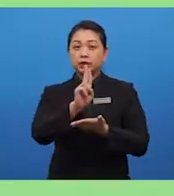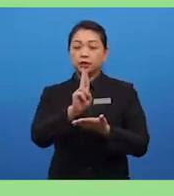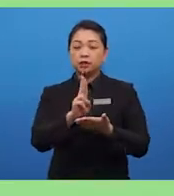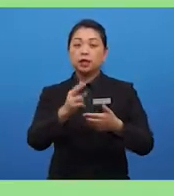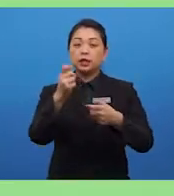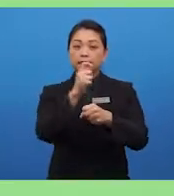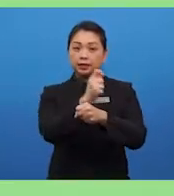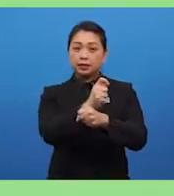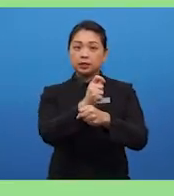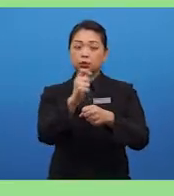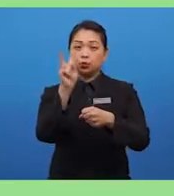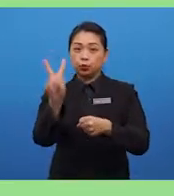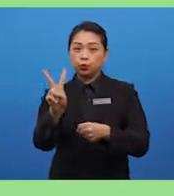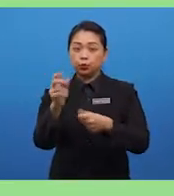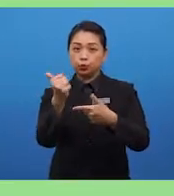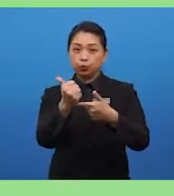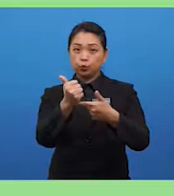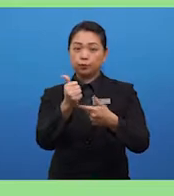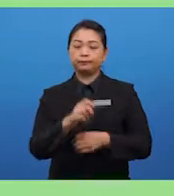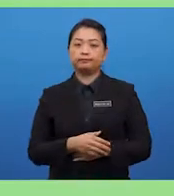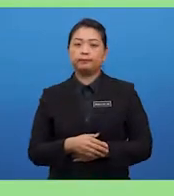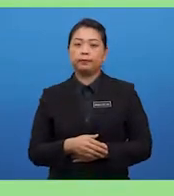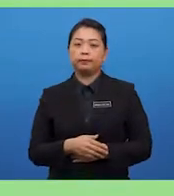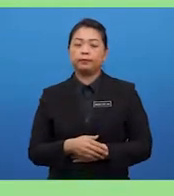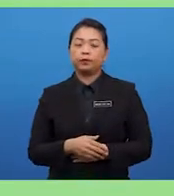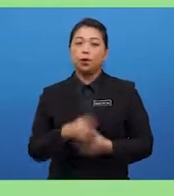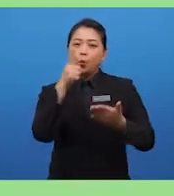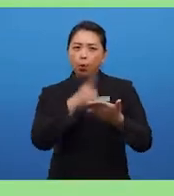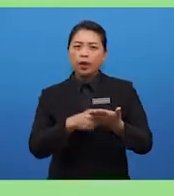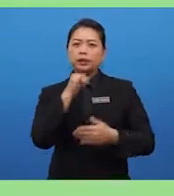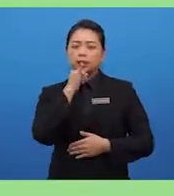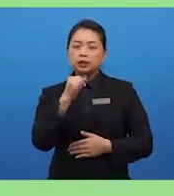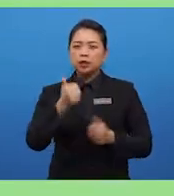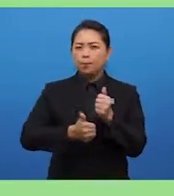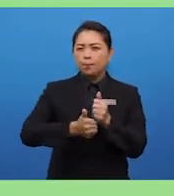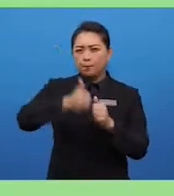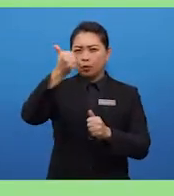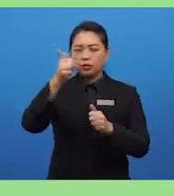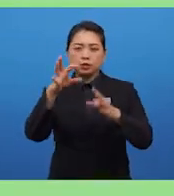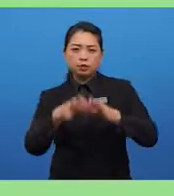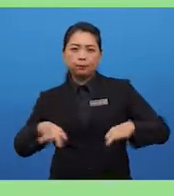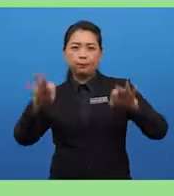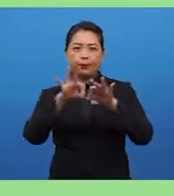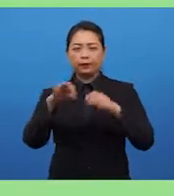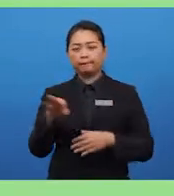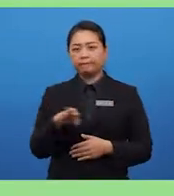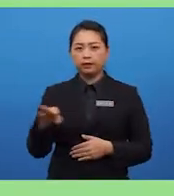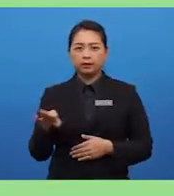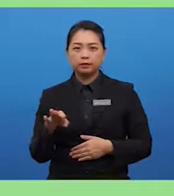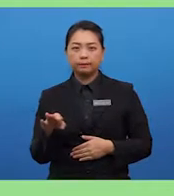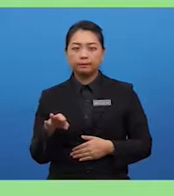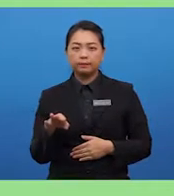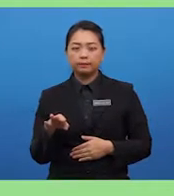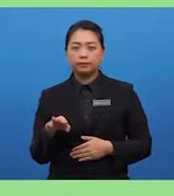perhaps the question might be like, what is the most important factor to consider